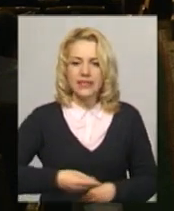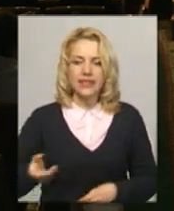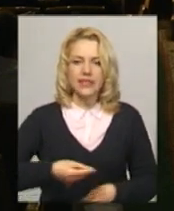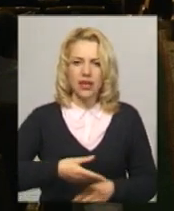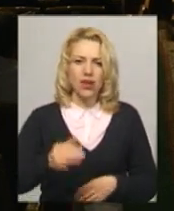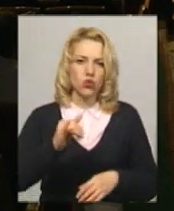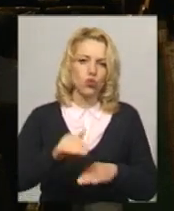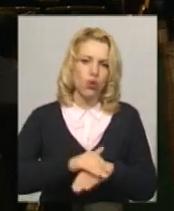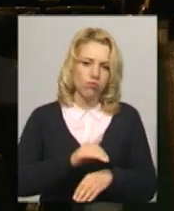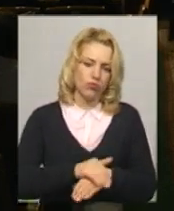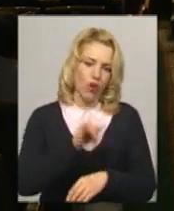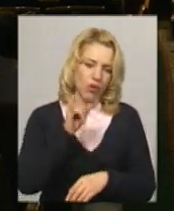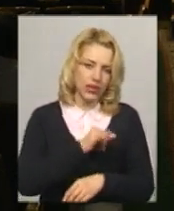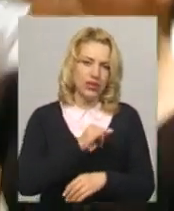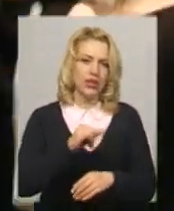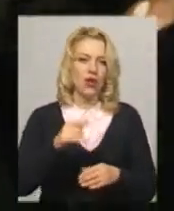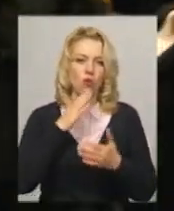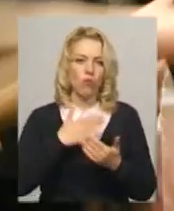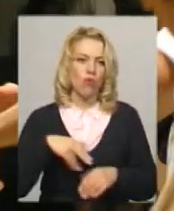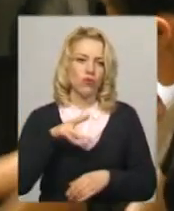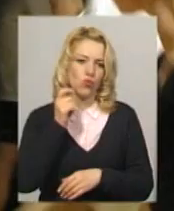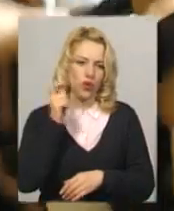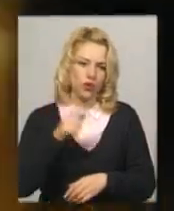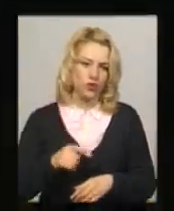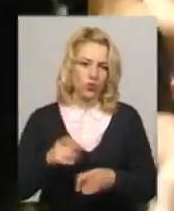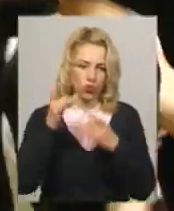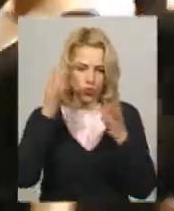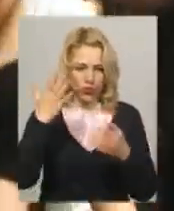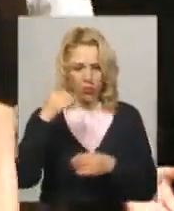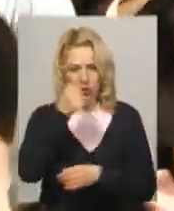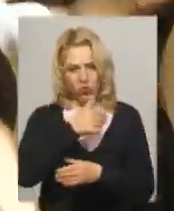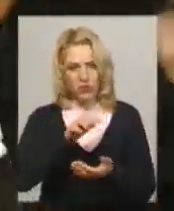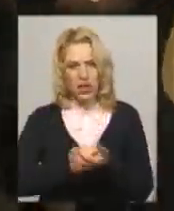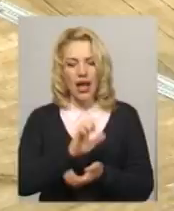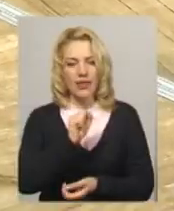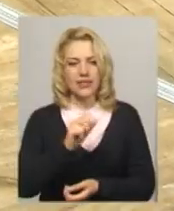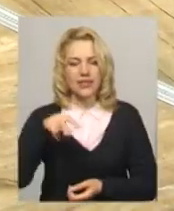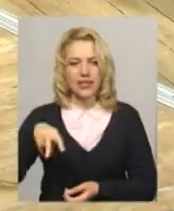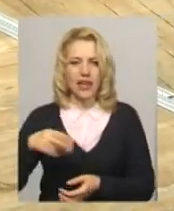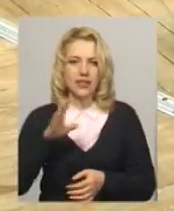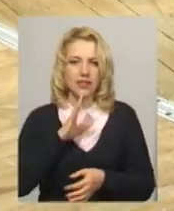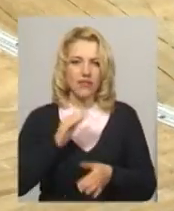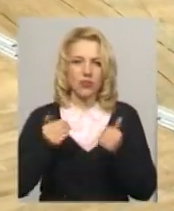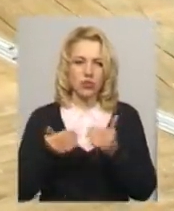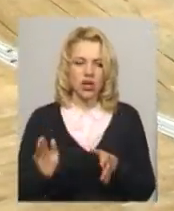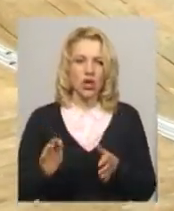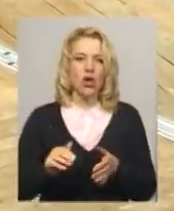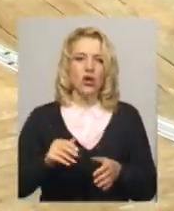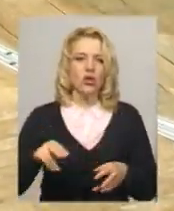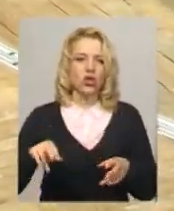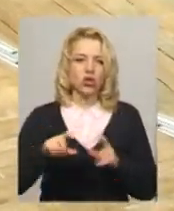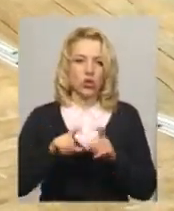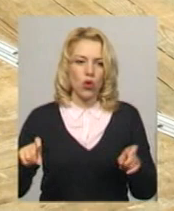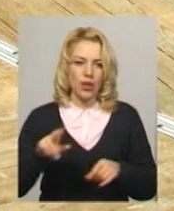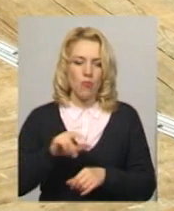любов до української культури. П'ять років займається танцями Анастасія Лиса. Цьогоріч вона випускниця хореографічної школи